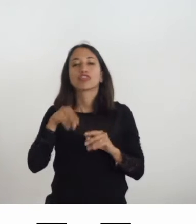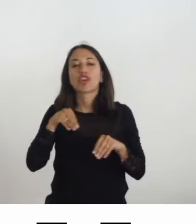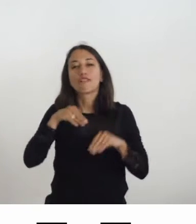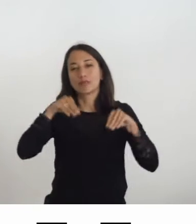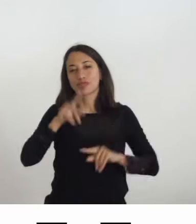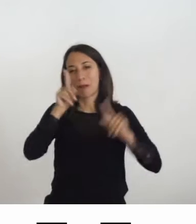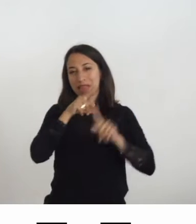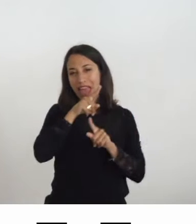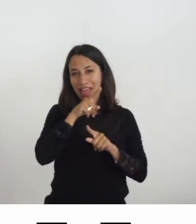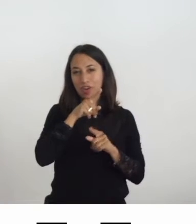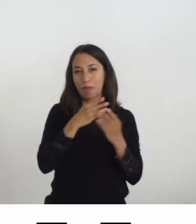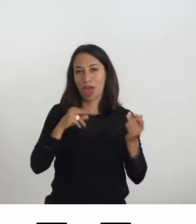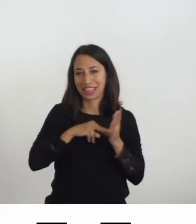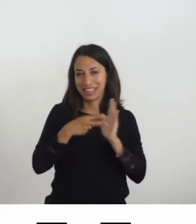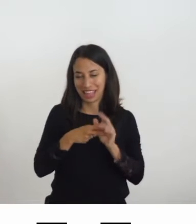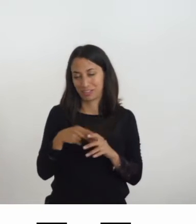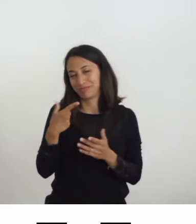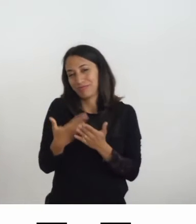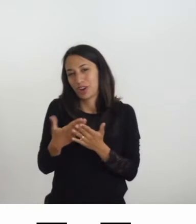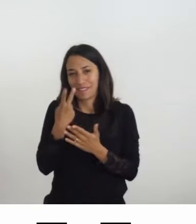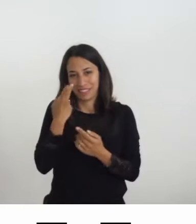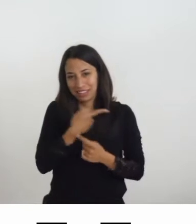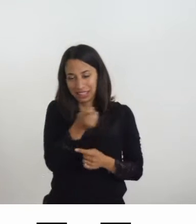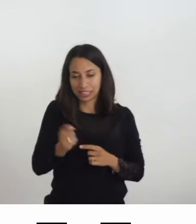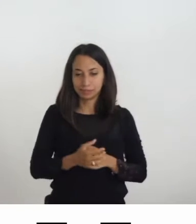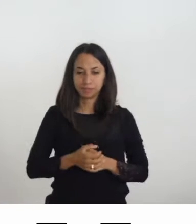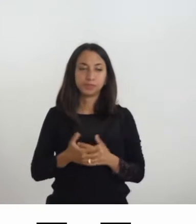Perché è importante occuparsi di accessibilità?